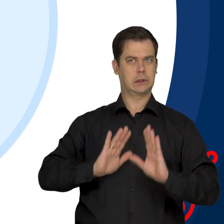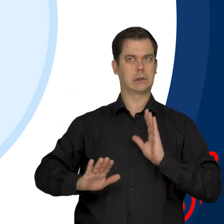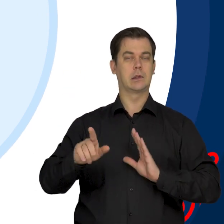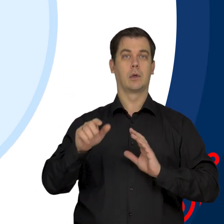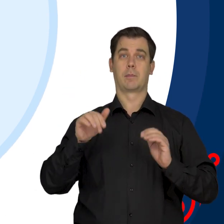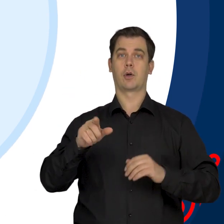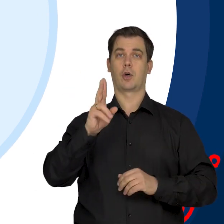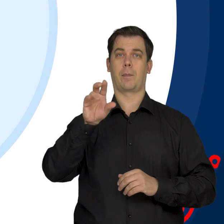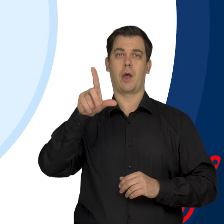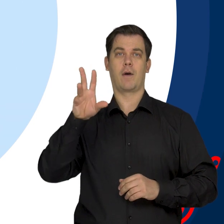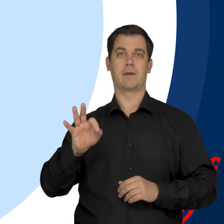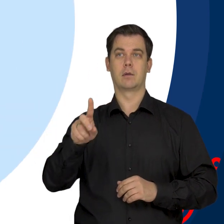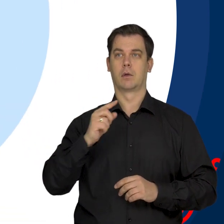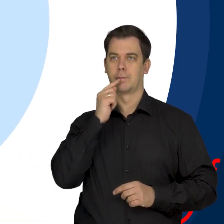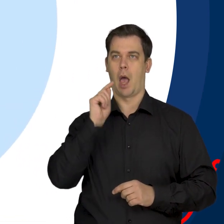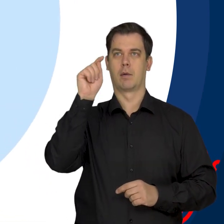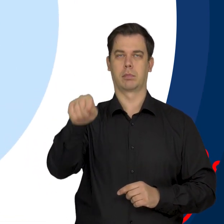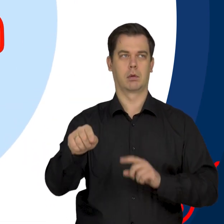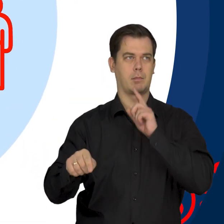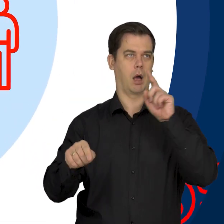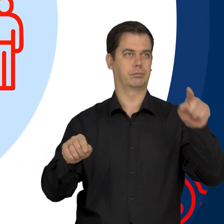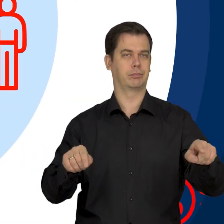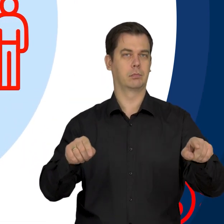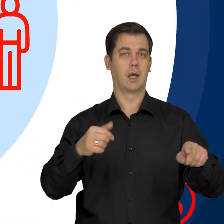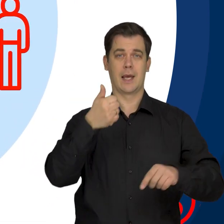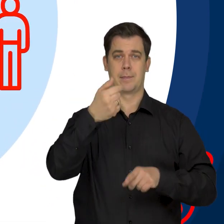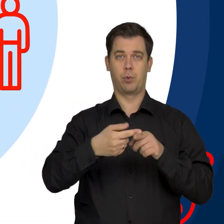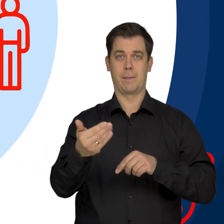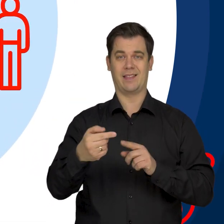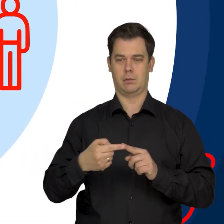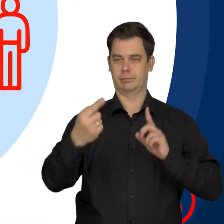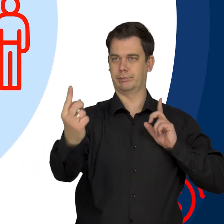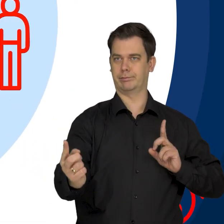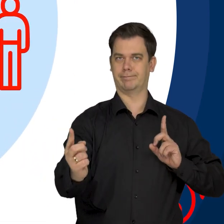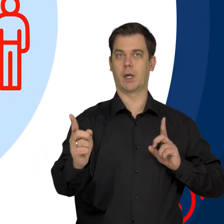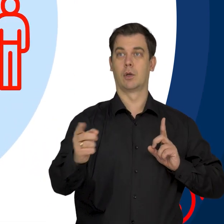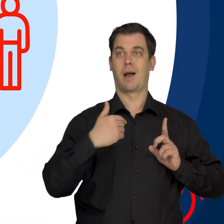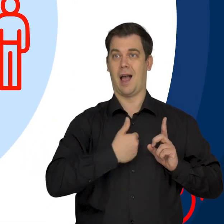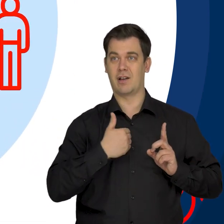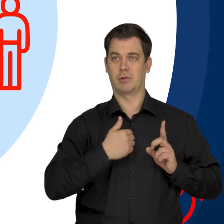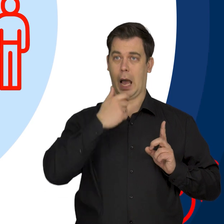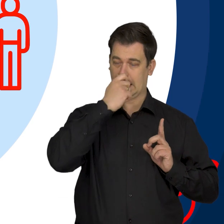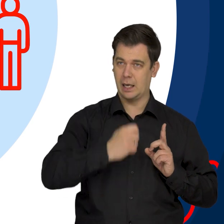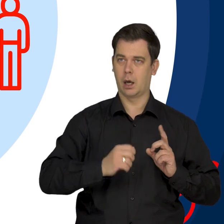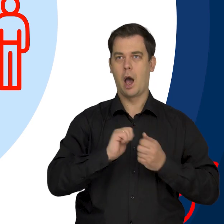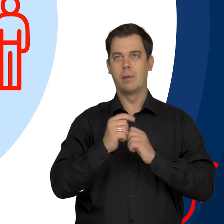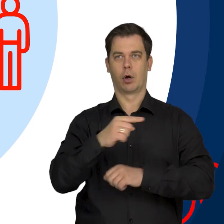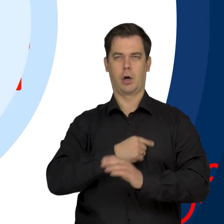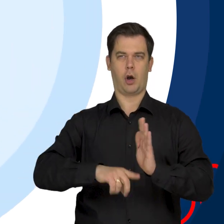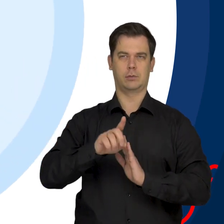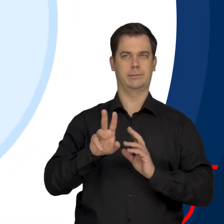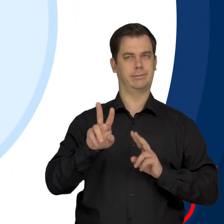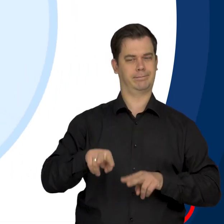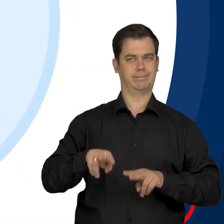roznoszą się drogą kropelkową. Zachowaj co najmniej 1,5 metra odległości od osoby, która kaszle, kicha lub ma